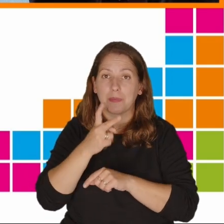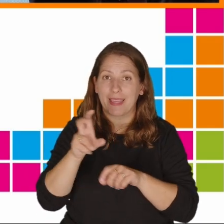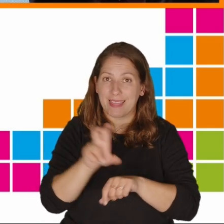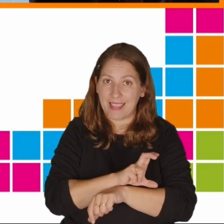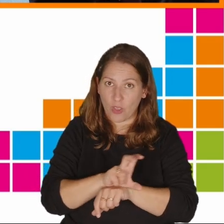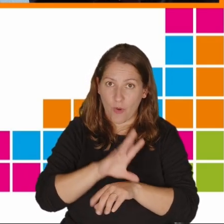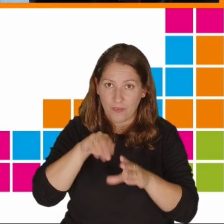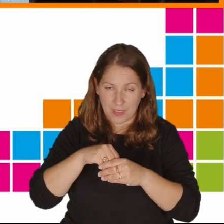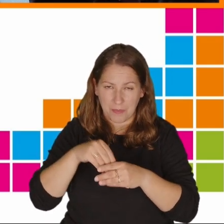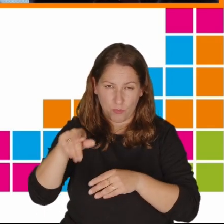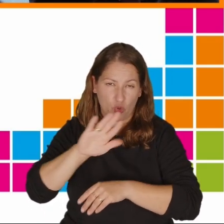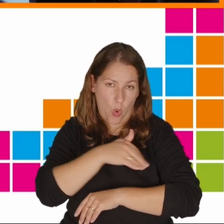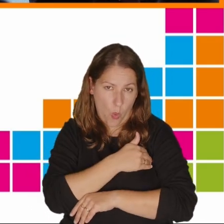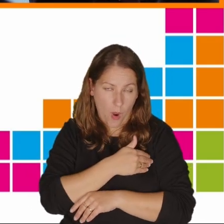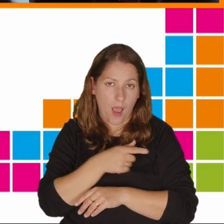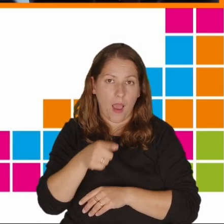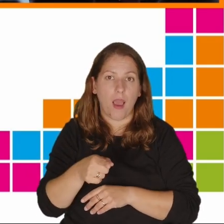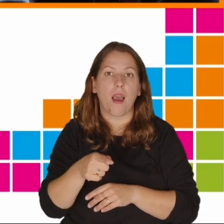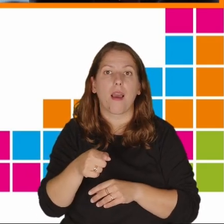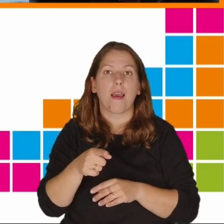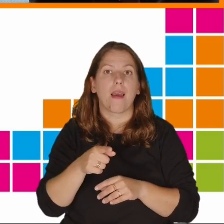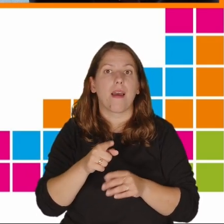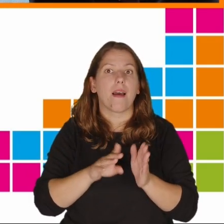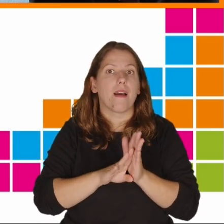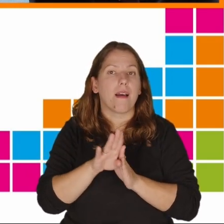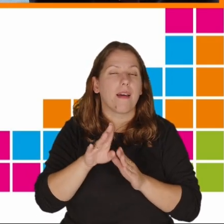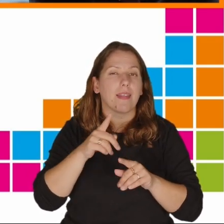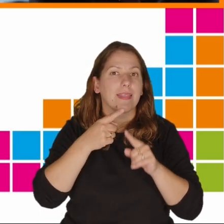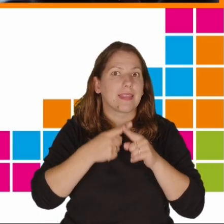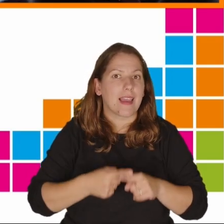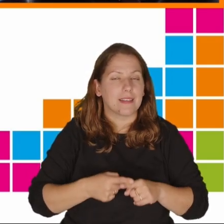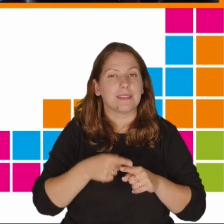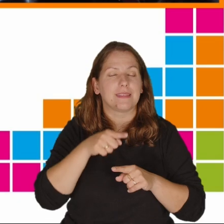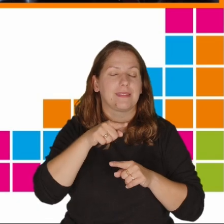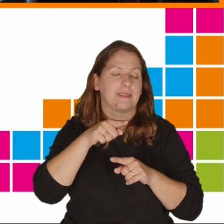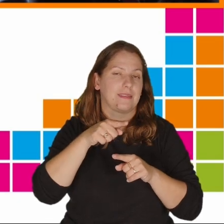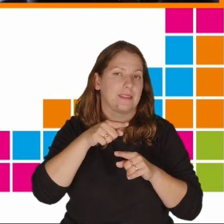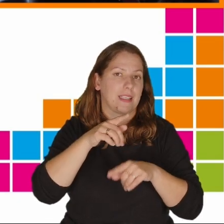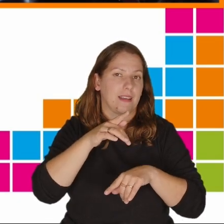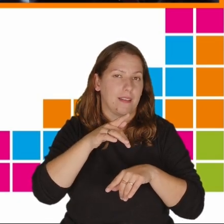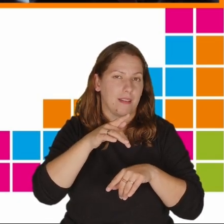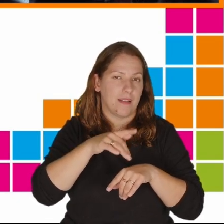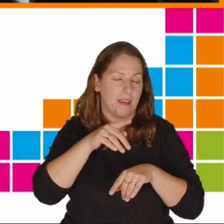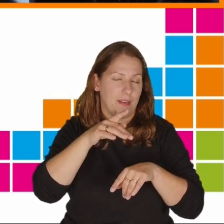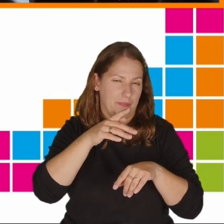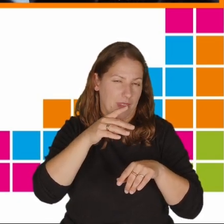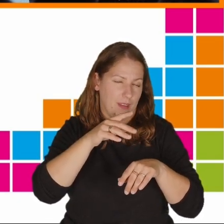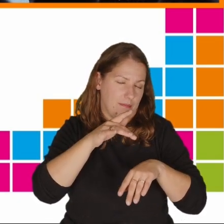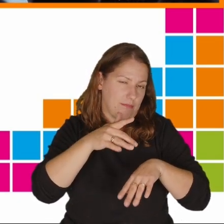technologii w szkołach, czyli laptopów nie pływa znacząco na wyniki testów, wskaźniki powtarzania klasy, wskaźniki rezygnacji z nauki,